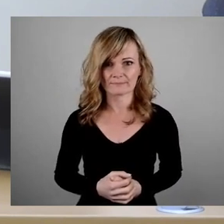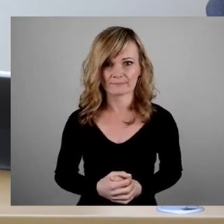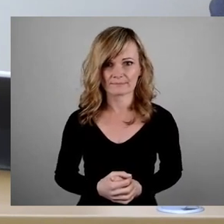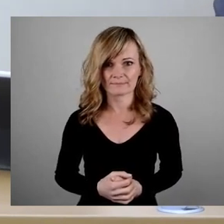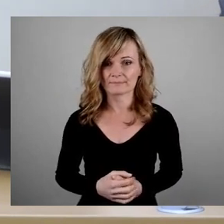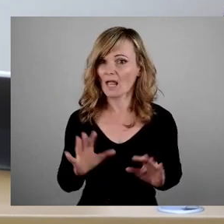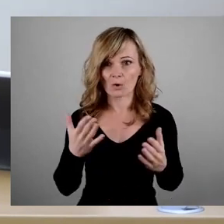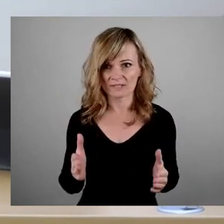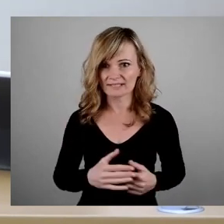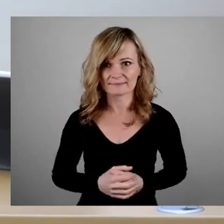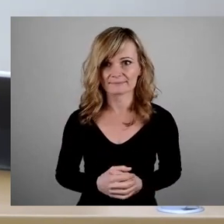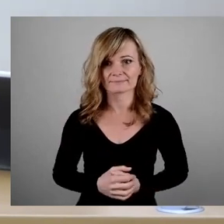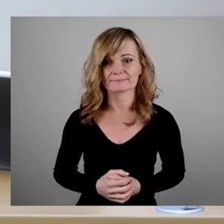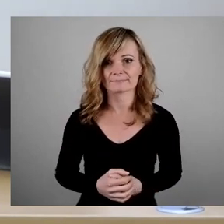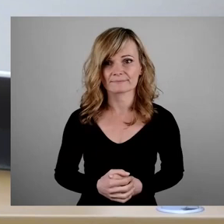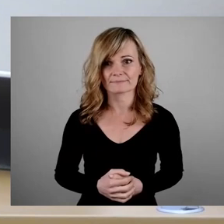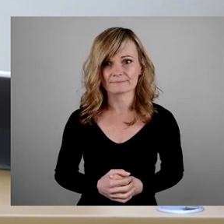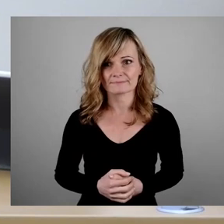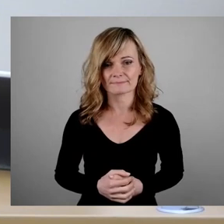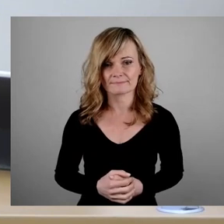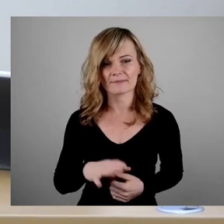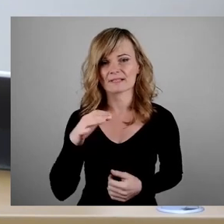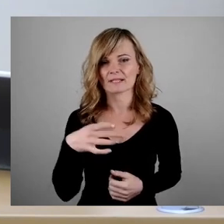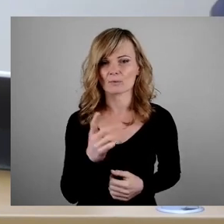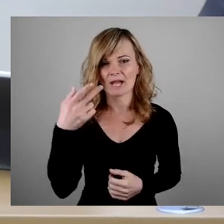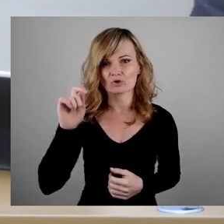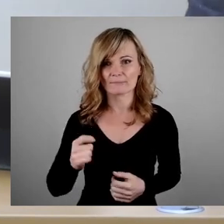Auch kein Redebedarf. Dann gehen wir weiter. CDU, Herr Schmidt bitte.